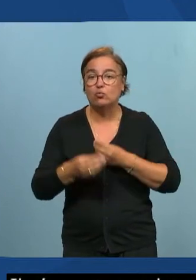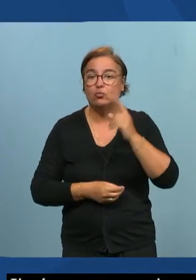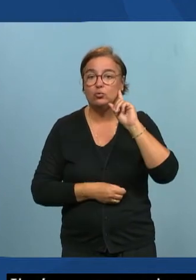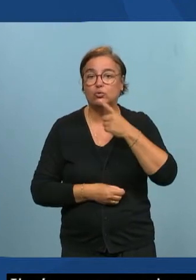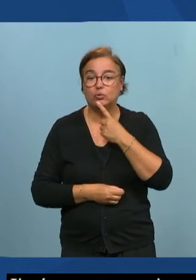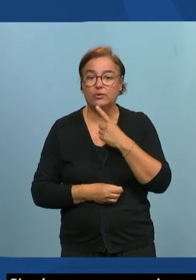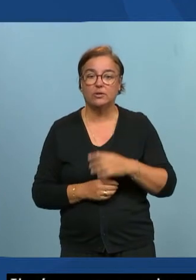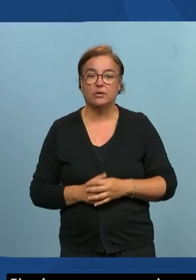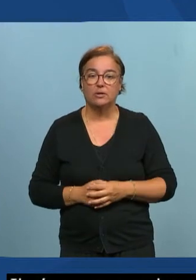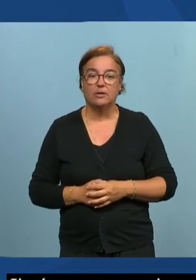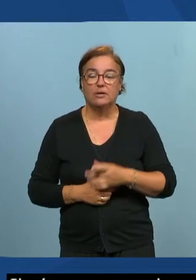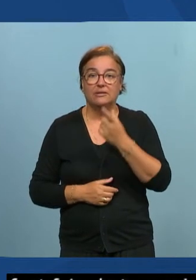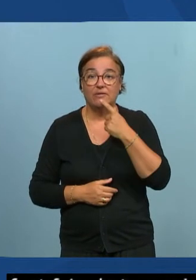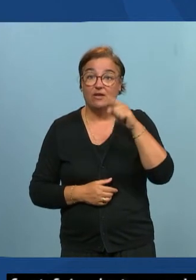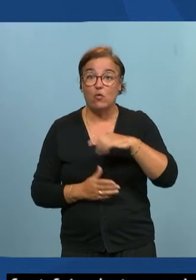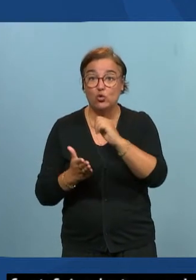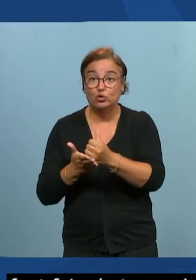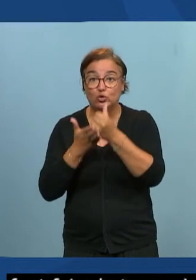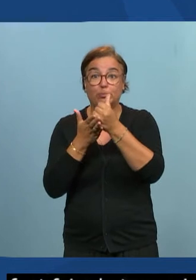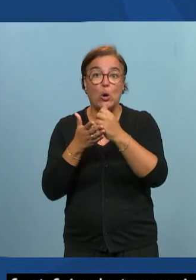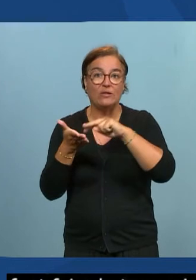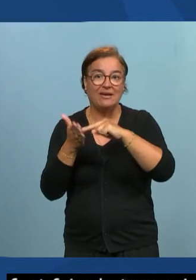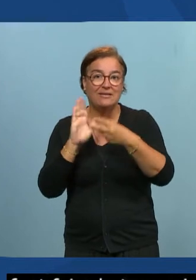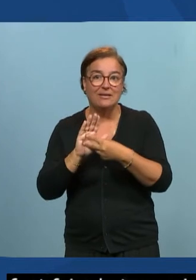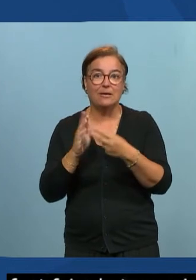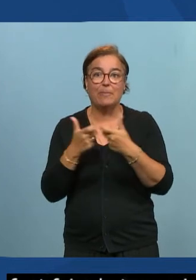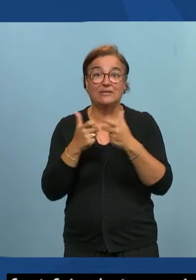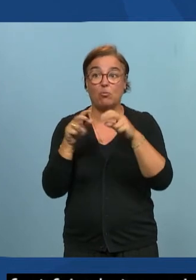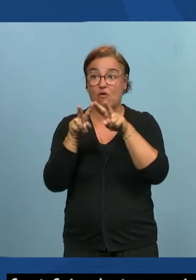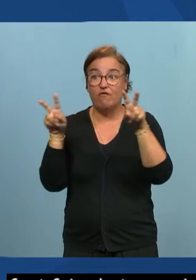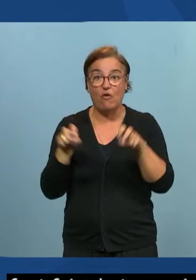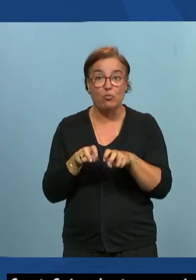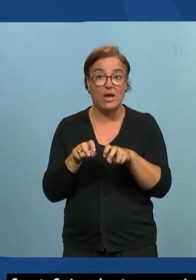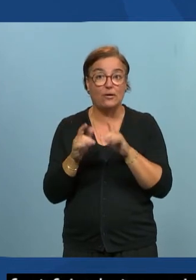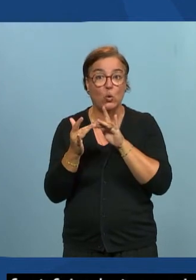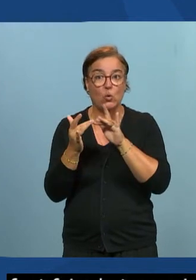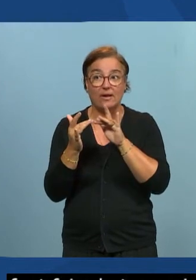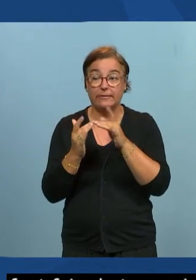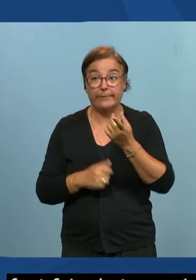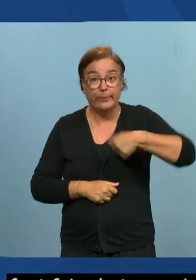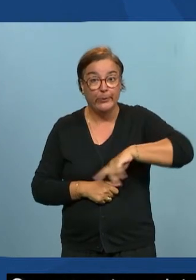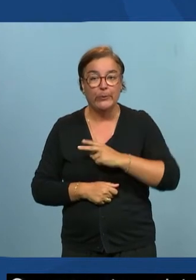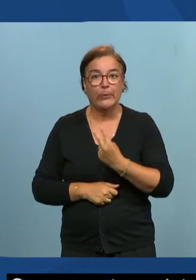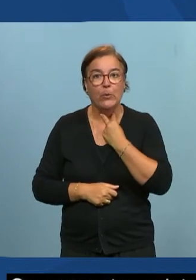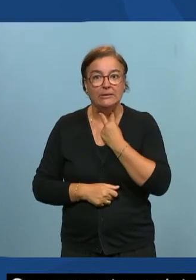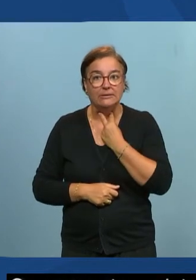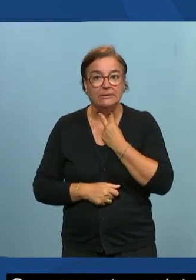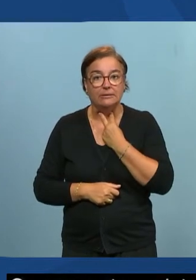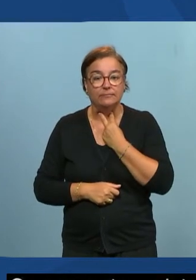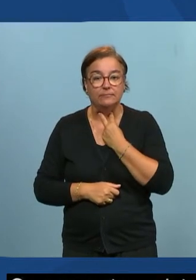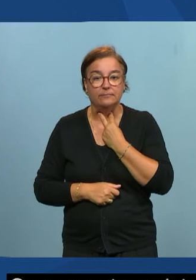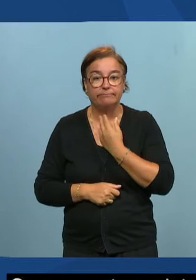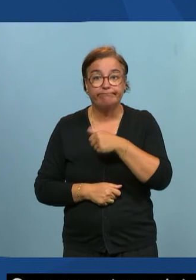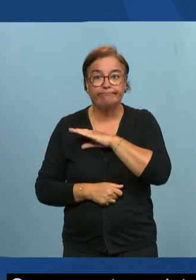contacter de support technique ou à remplir des formulaires de contact on est vraiment souvent coincé on s'en trouve